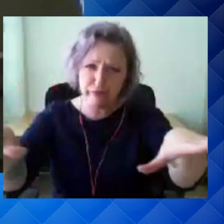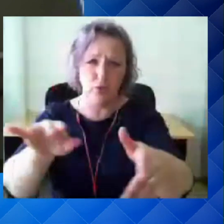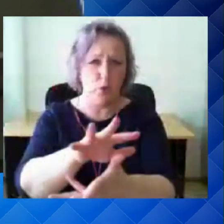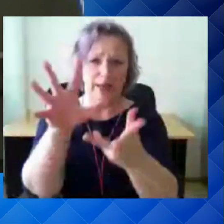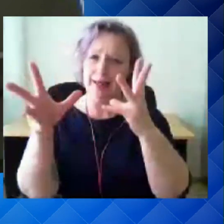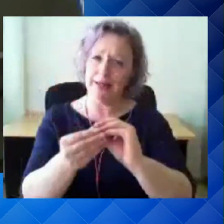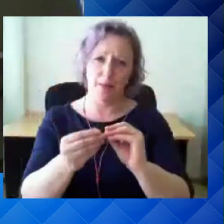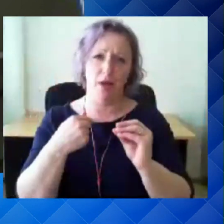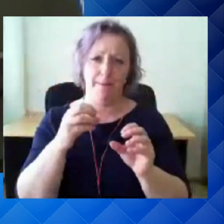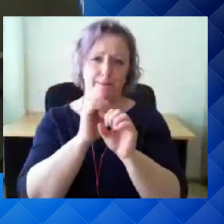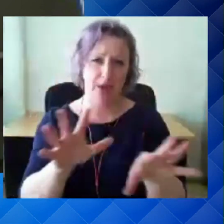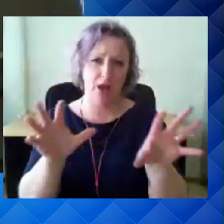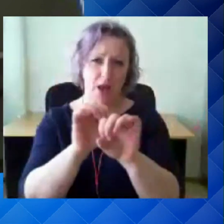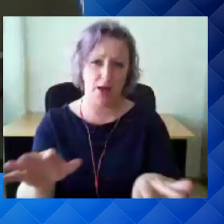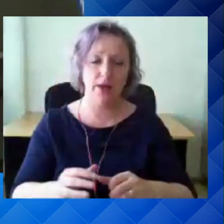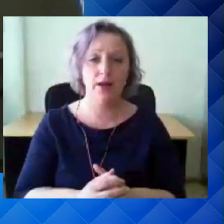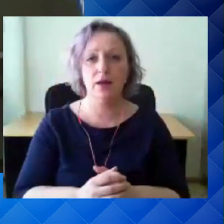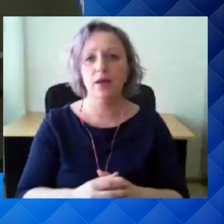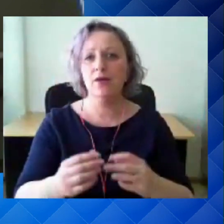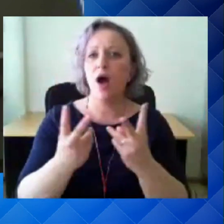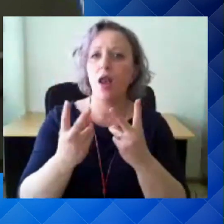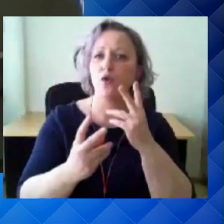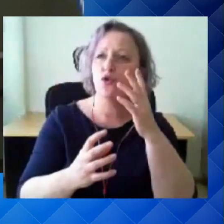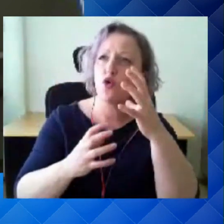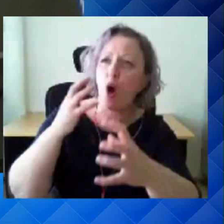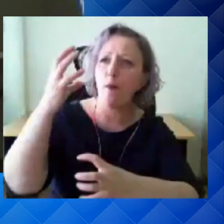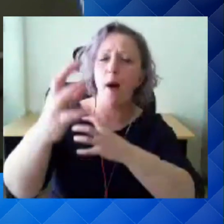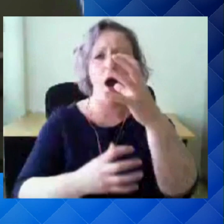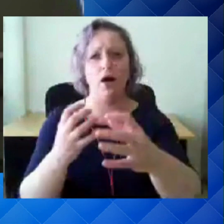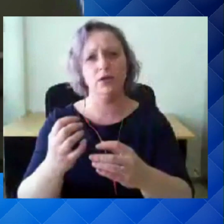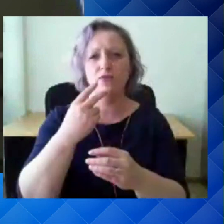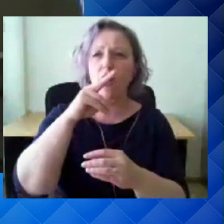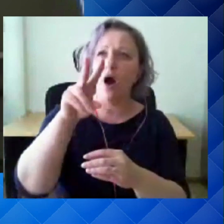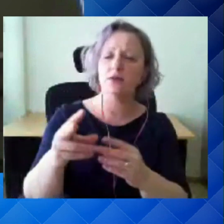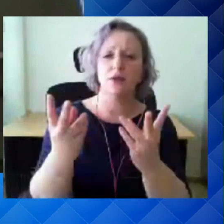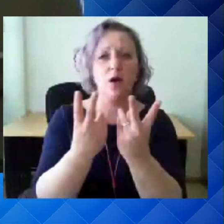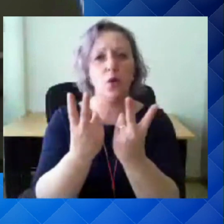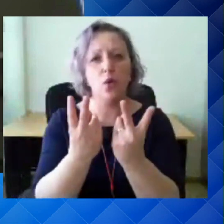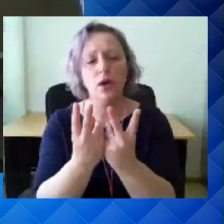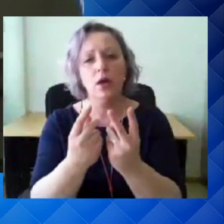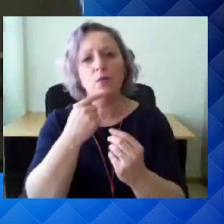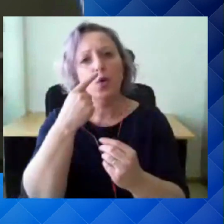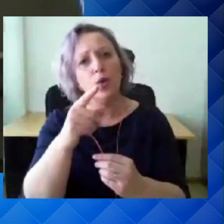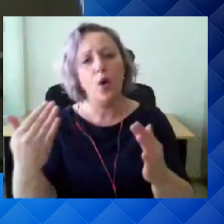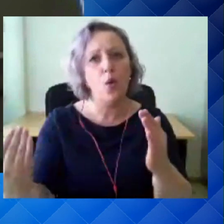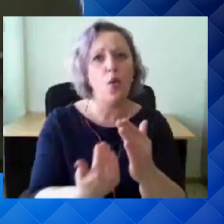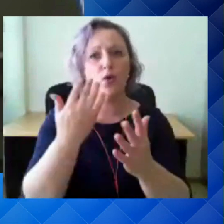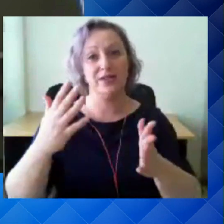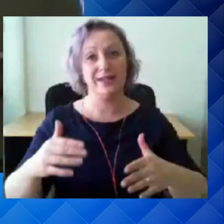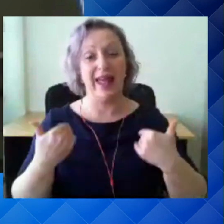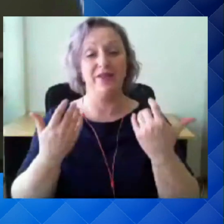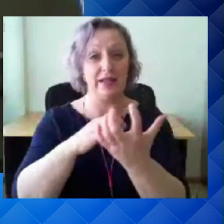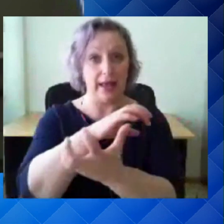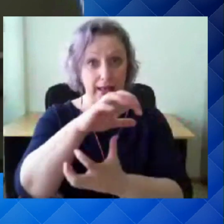selliselt nagu globaalsest kontekstist vaadatuna, ma ütleks, et uude tervise kriisi sattumis ja